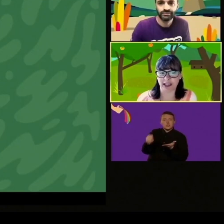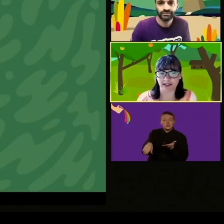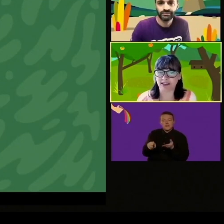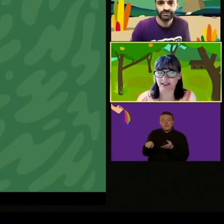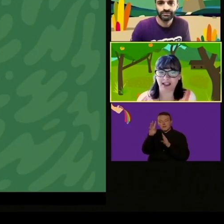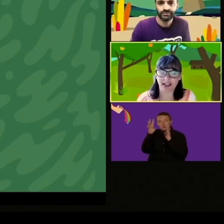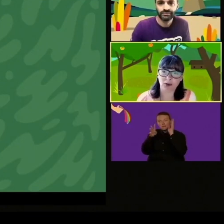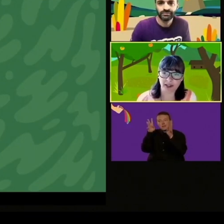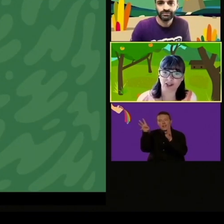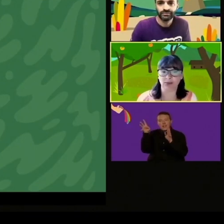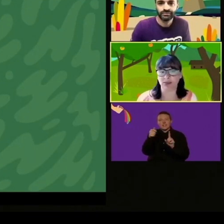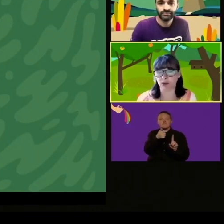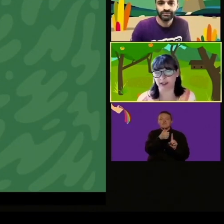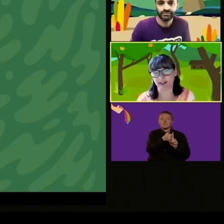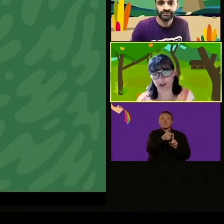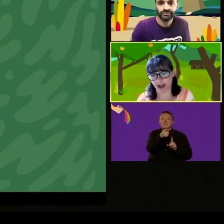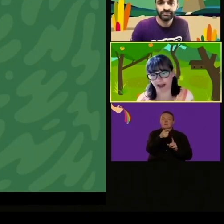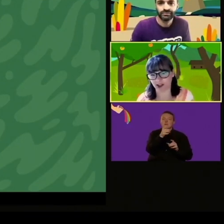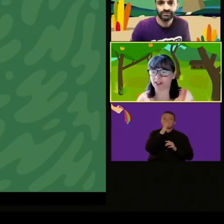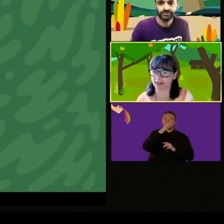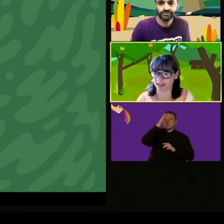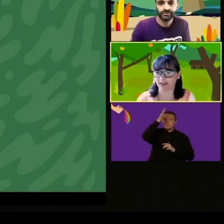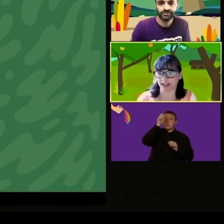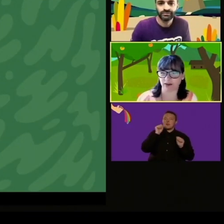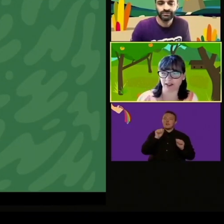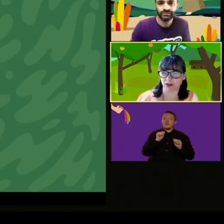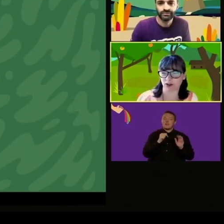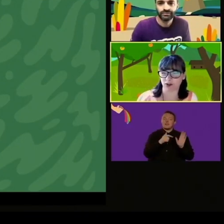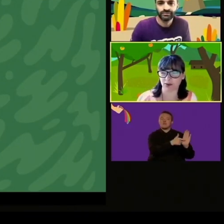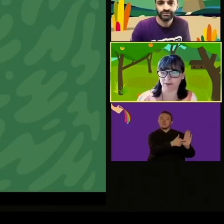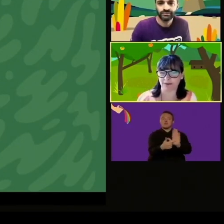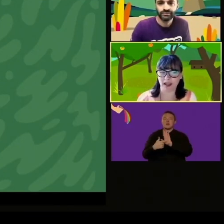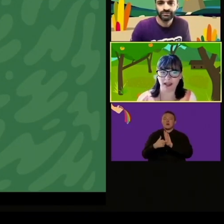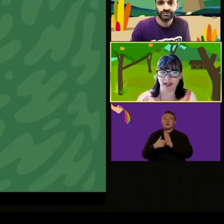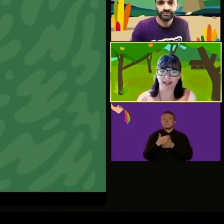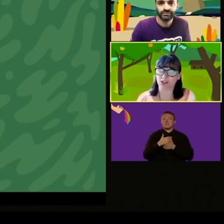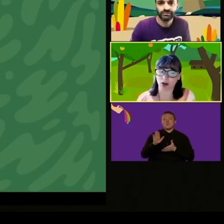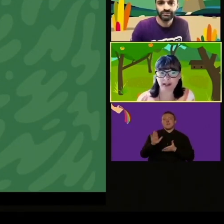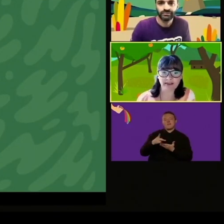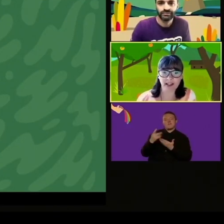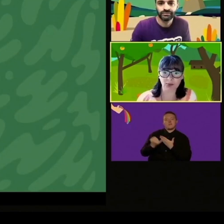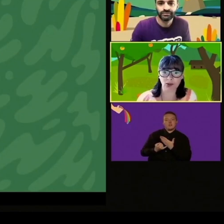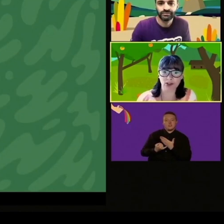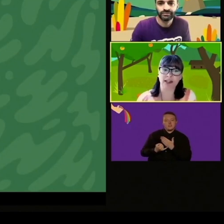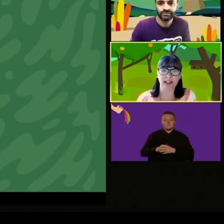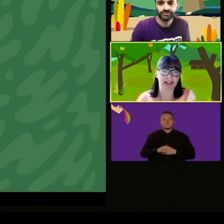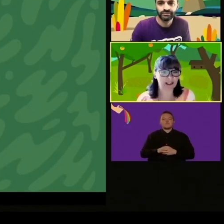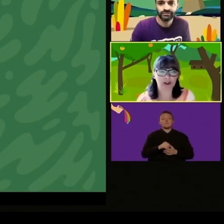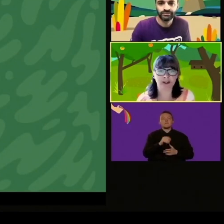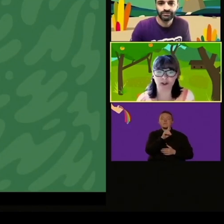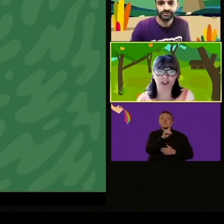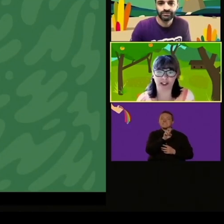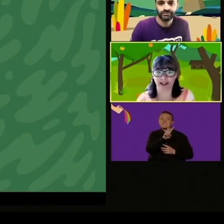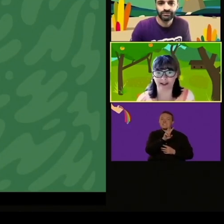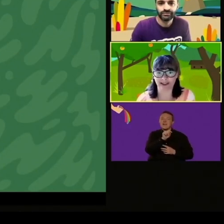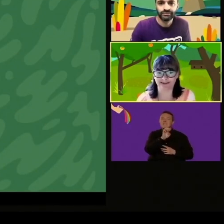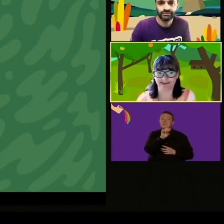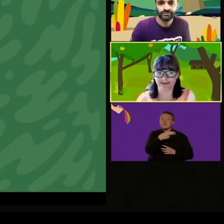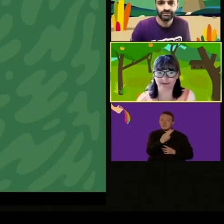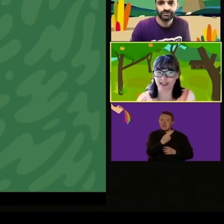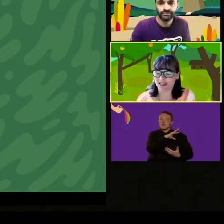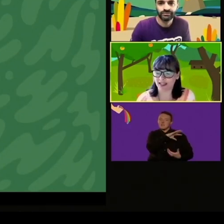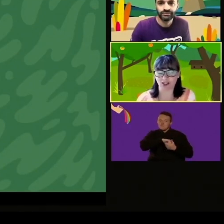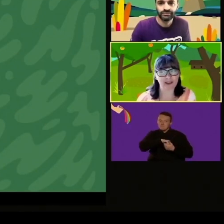questo è un aggiornamento di ciò che abbiamo in Scratch Junior oggi e